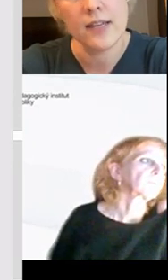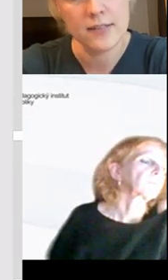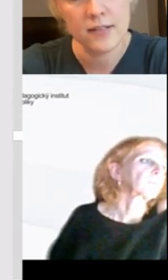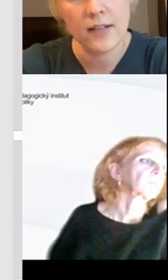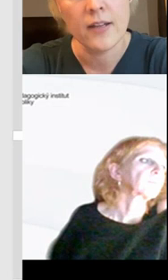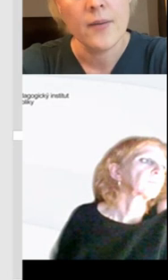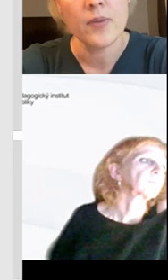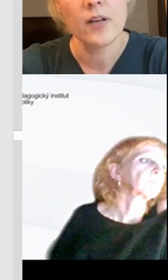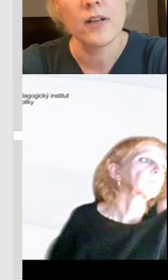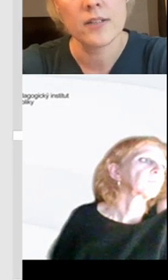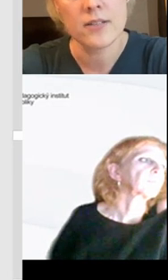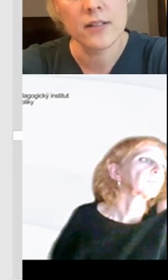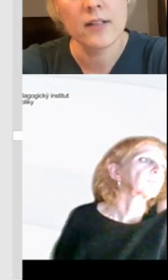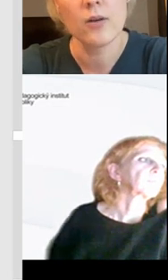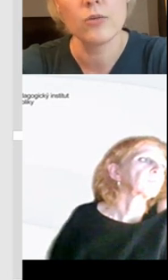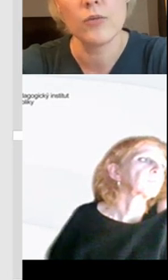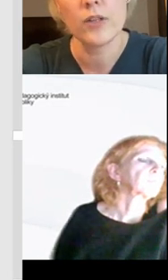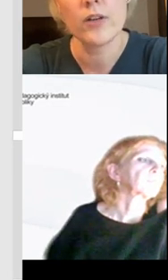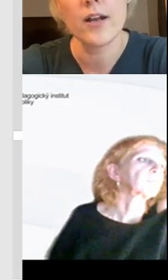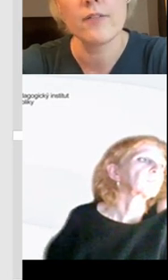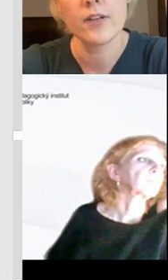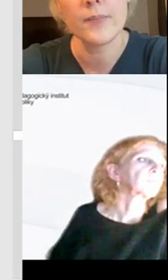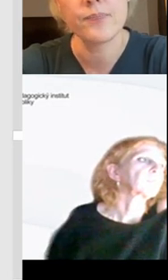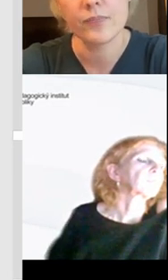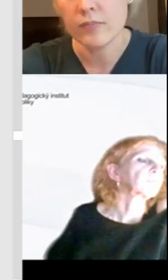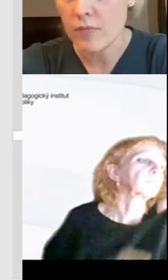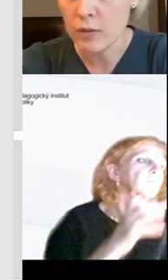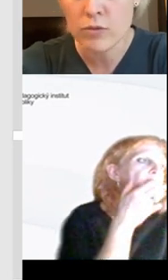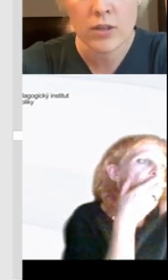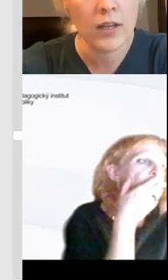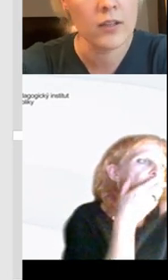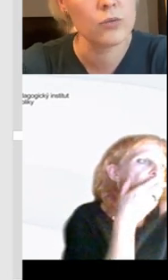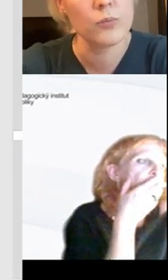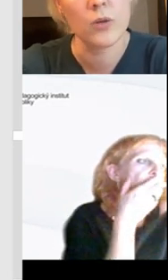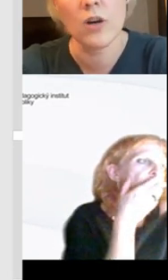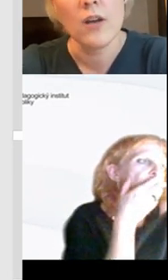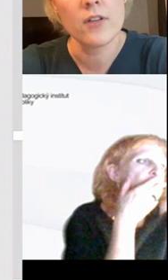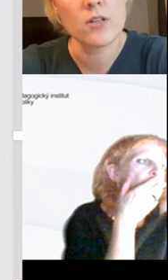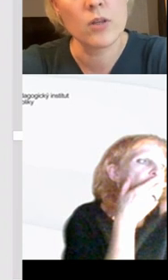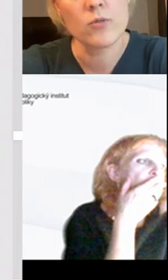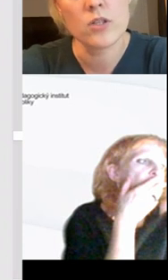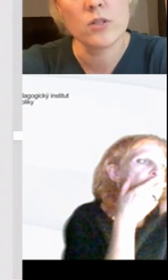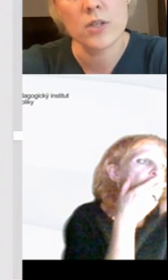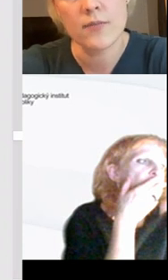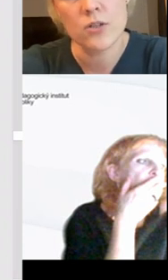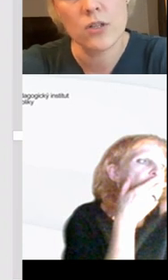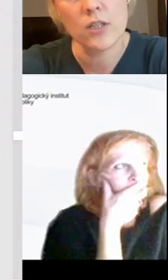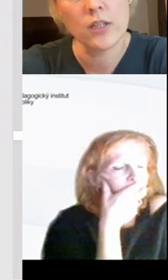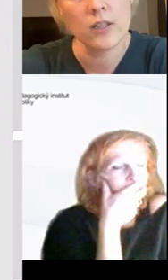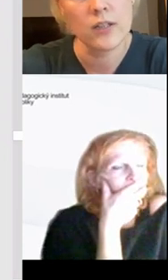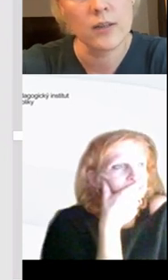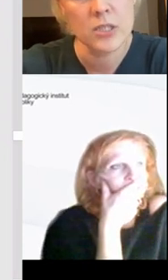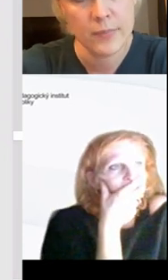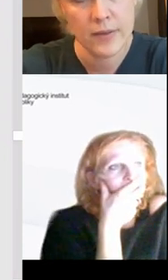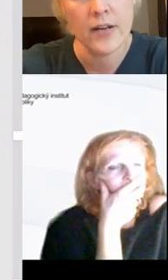sdílet a chtějí sdílet. Zase audio, video, nahrávky. Určitě YouTubeko, věřím tomu, že spousta z